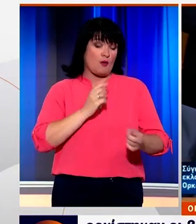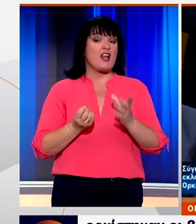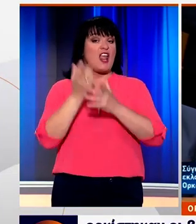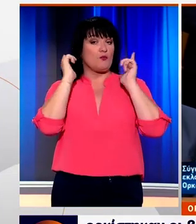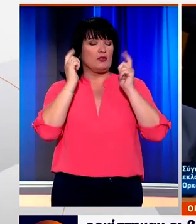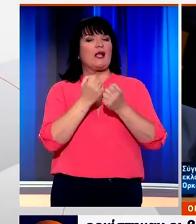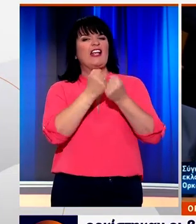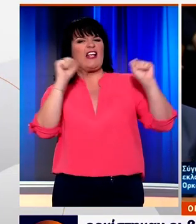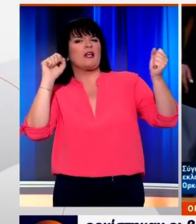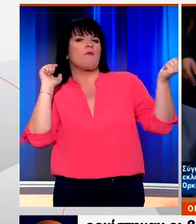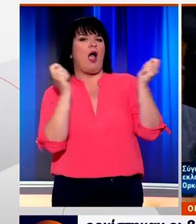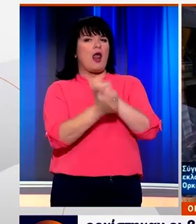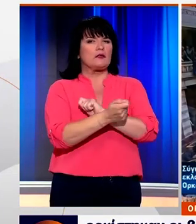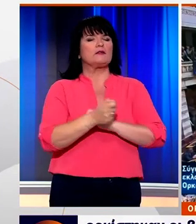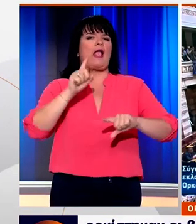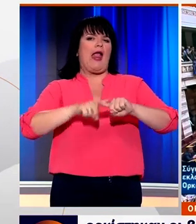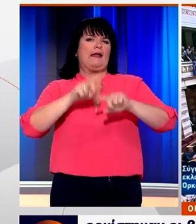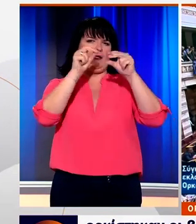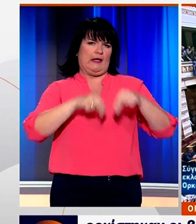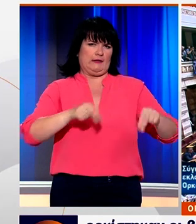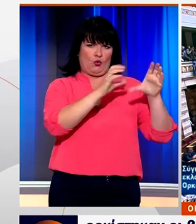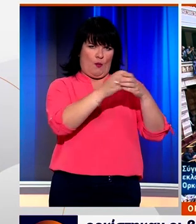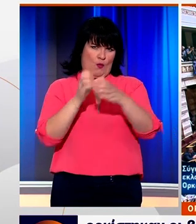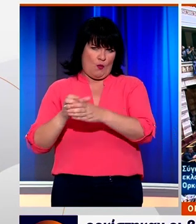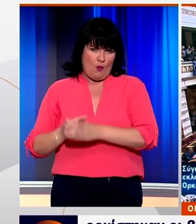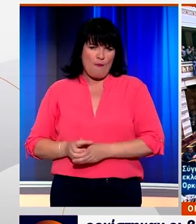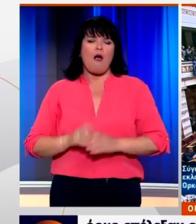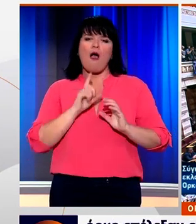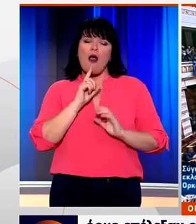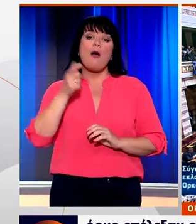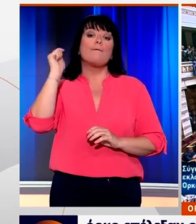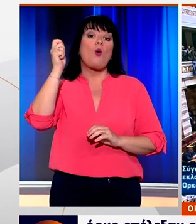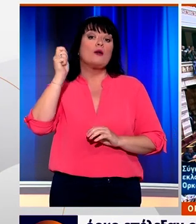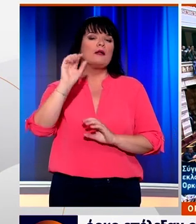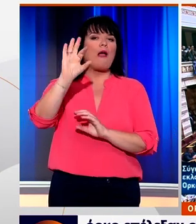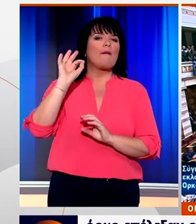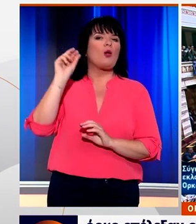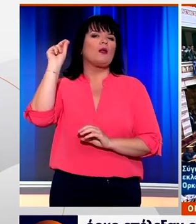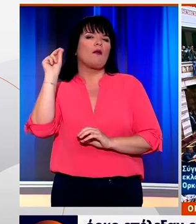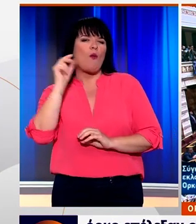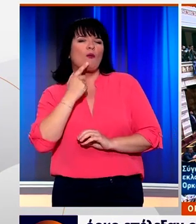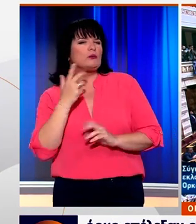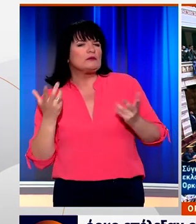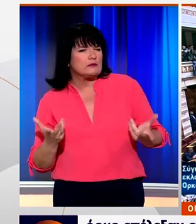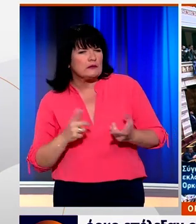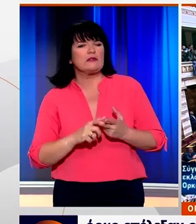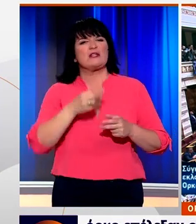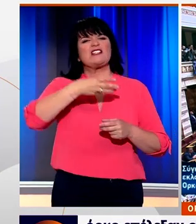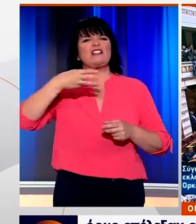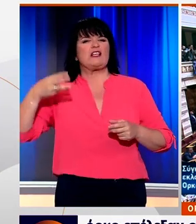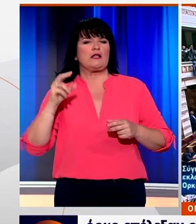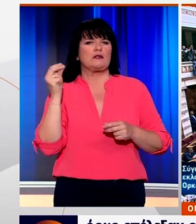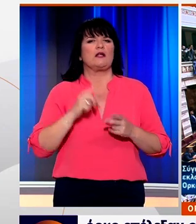Δημοκρατίας του Κινήματος Αλλαγής και της Ελληνικής Λύσης, ενώ τον πολιτικό όρκο επέλεξαν οι περισσότεροι βουλευτές του ΣΥΡΙΖΑ,